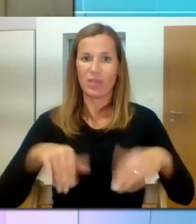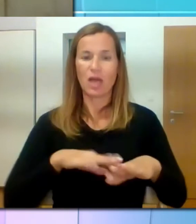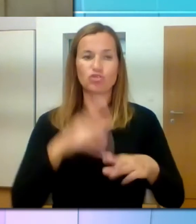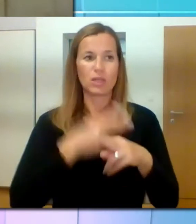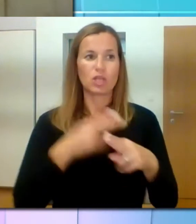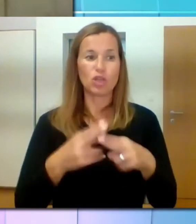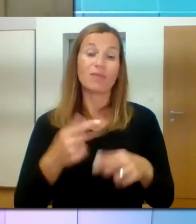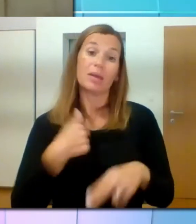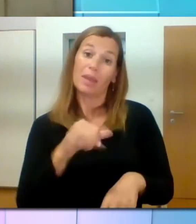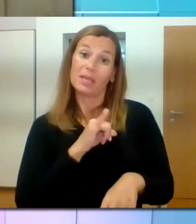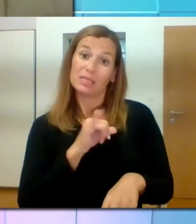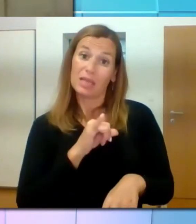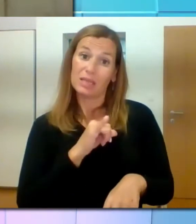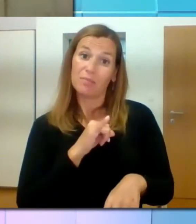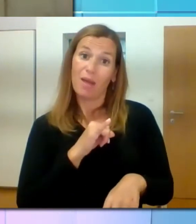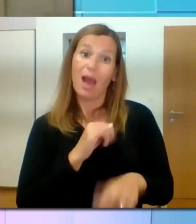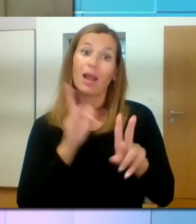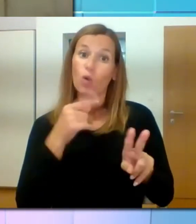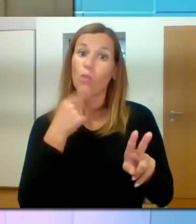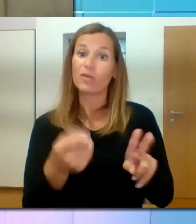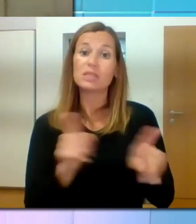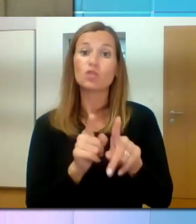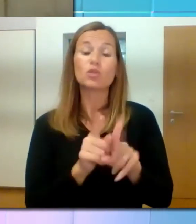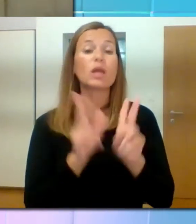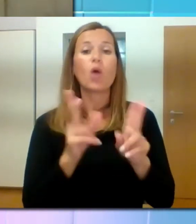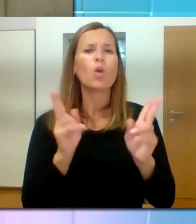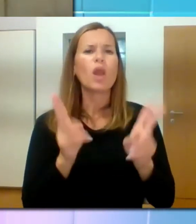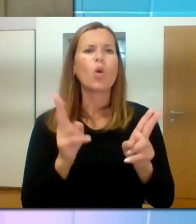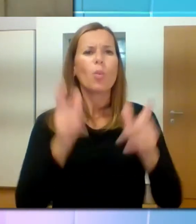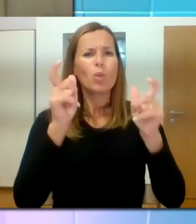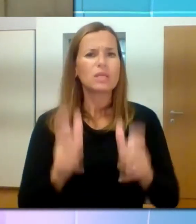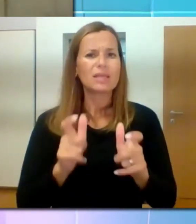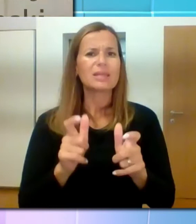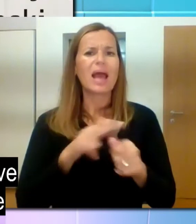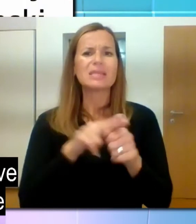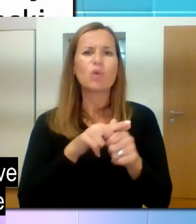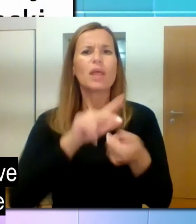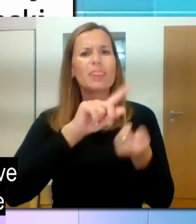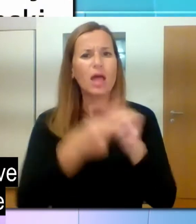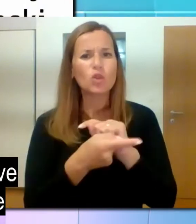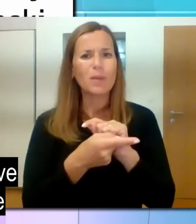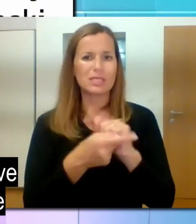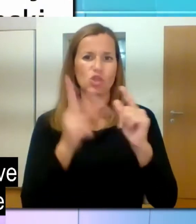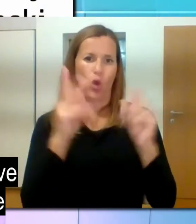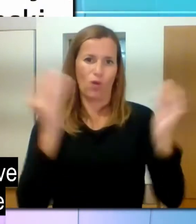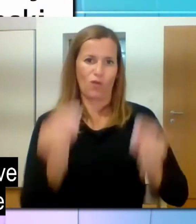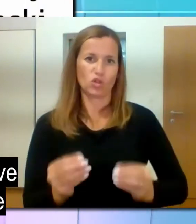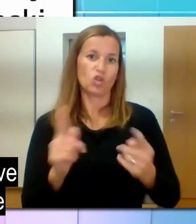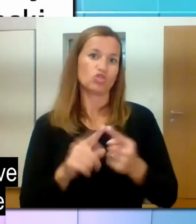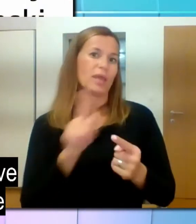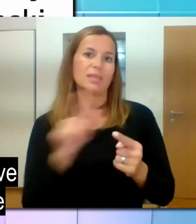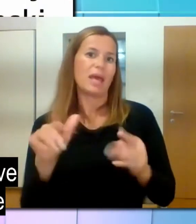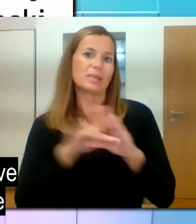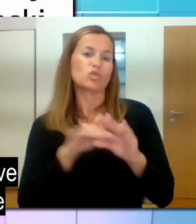torej, če ne zaposlujejo za dost invalidov. Kakšne alternative še omogočate? Zdaj tako, možnost